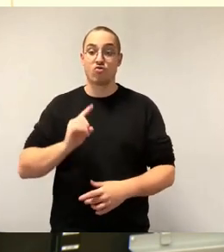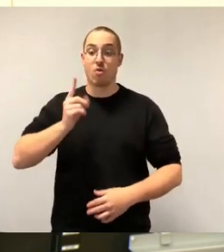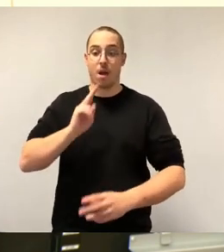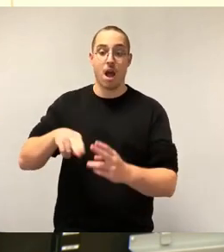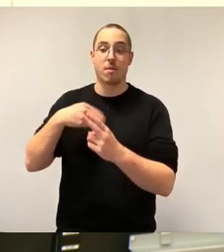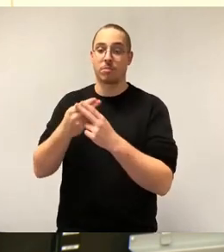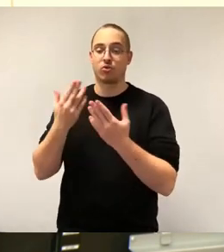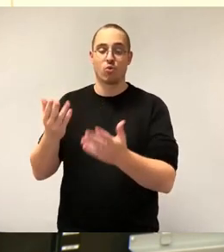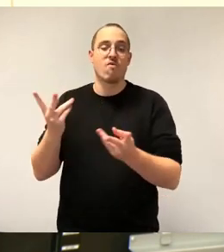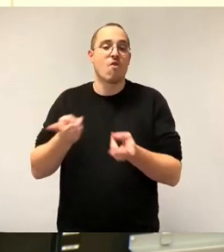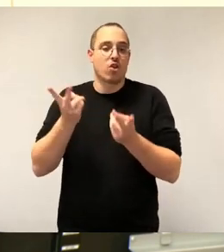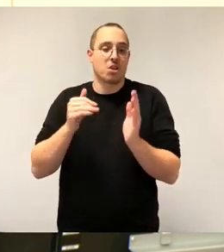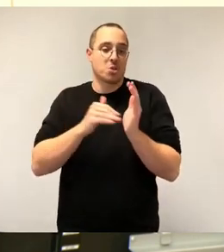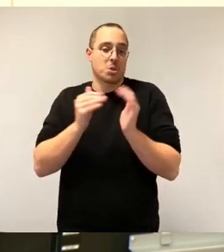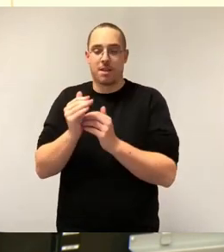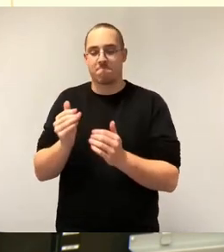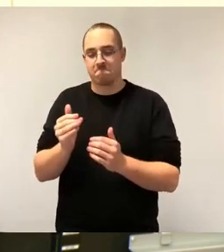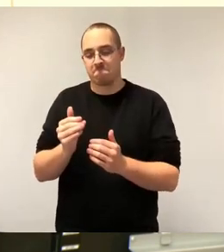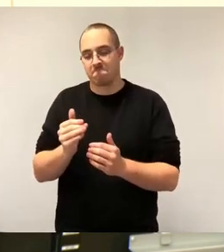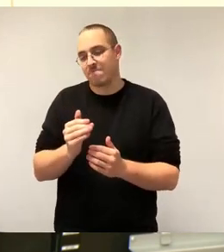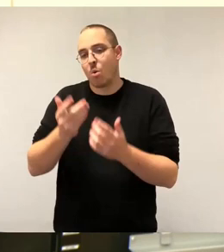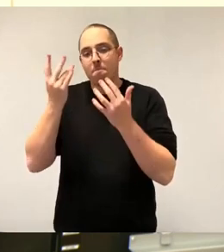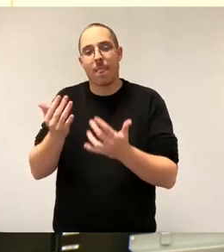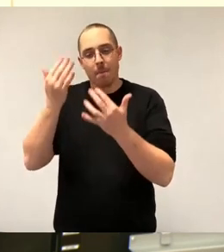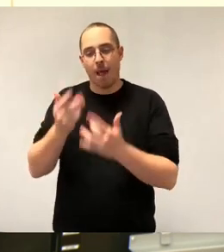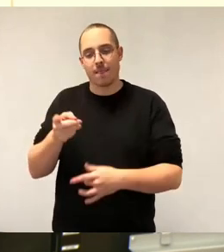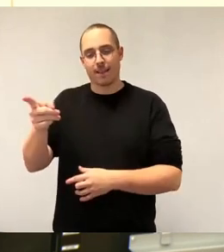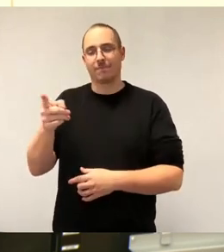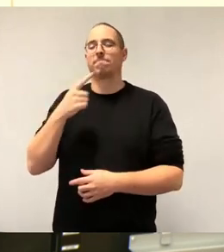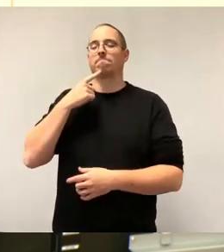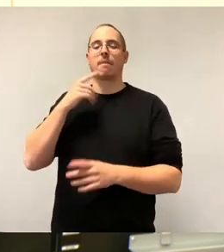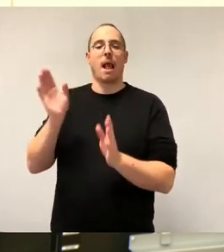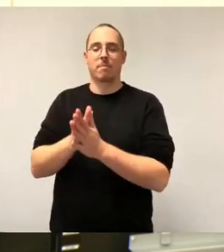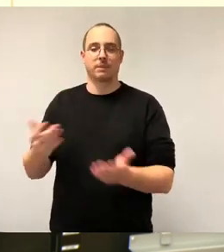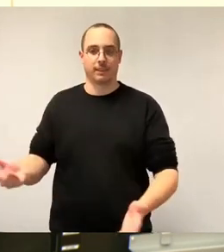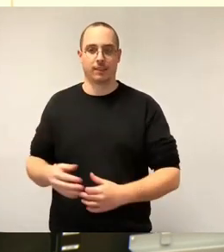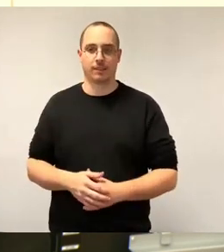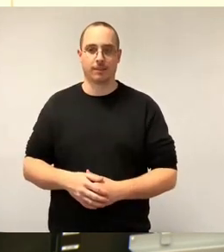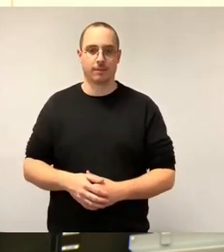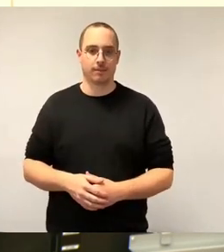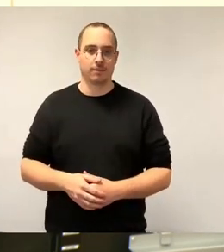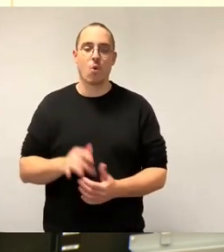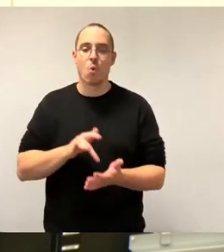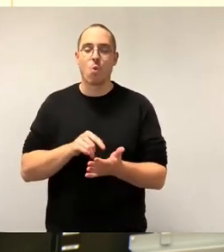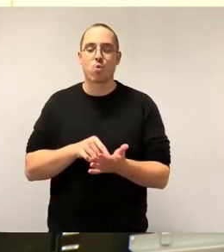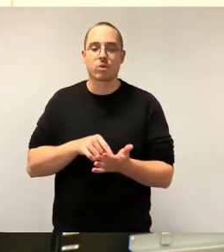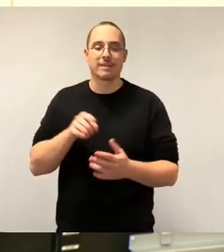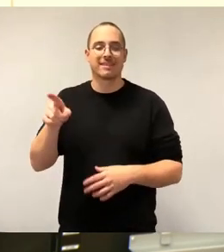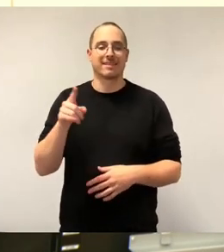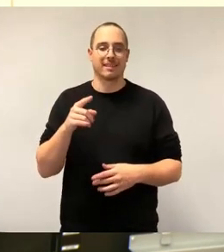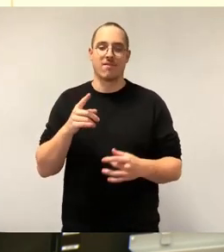finanzmathematisch das Problem nicht lösen. Denn die Grenzen der Fördermittelwirkung sind erreicht. Die